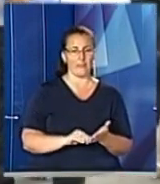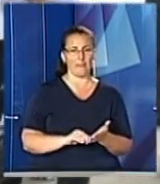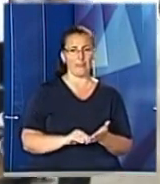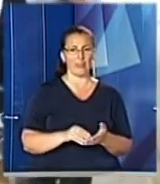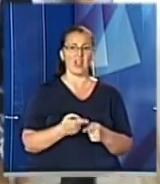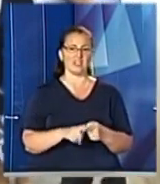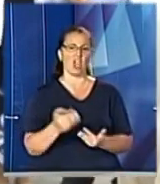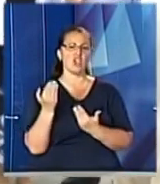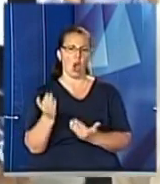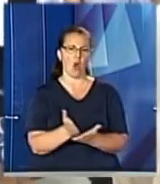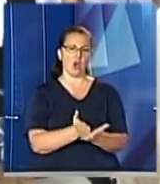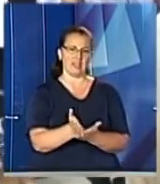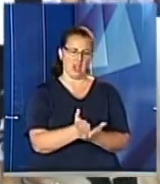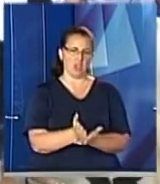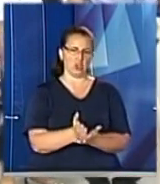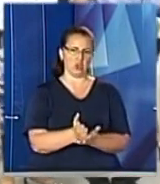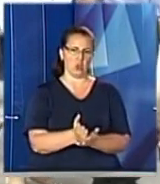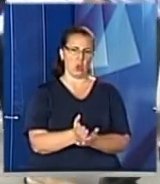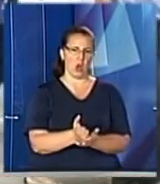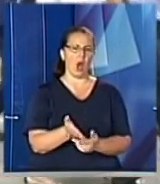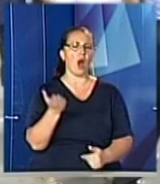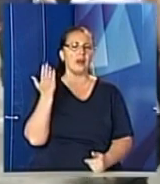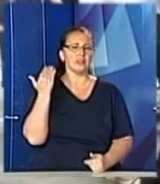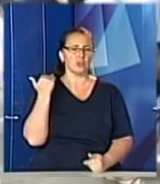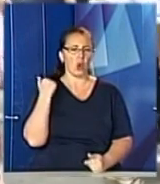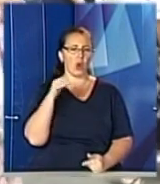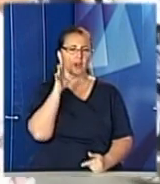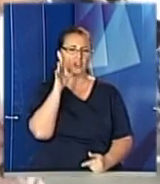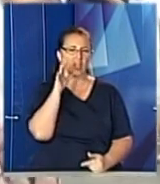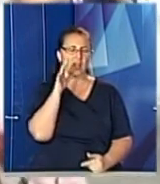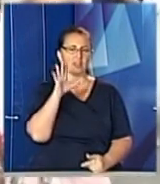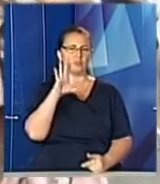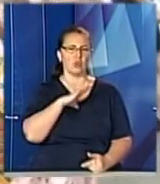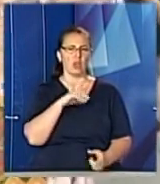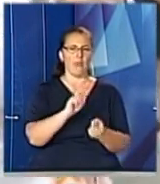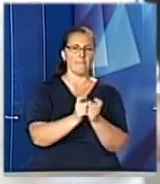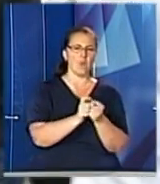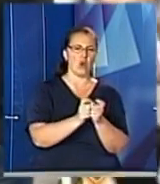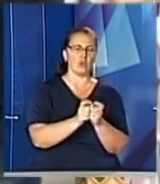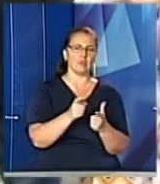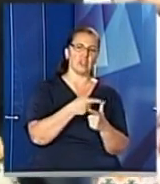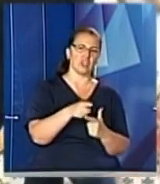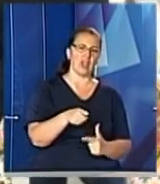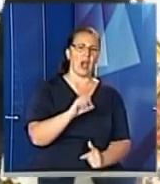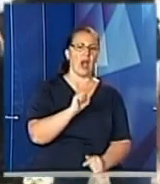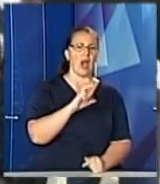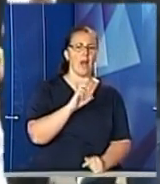його заслуга. Тоді в його час йшла боротьба чи абетка,